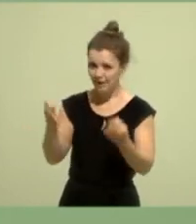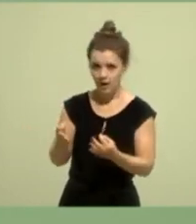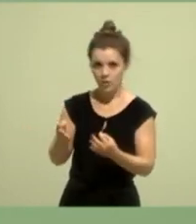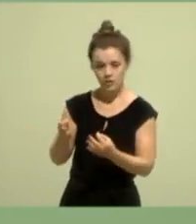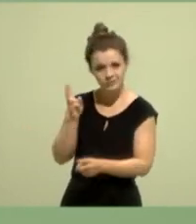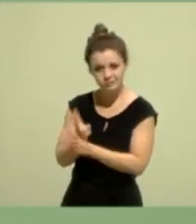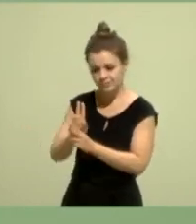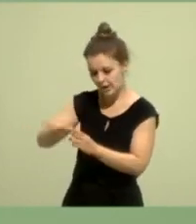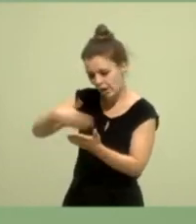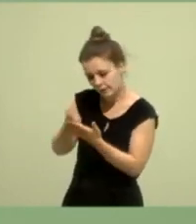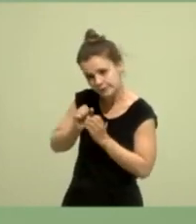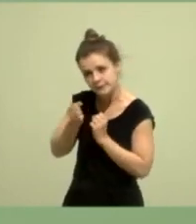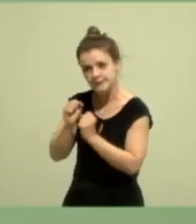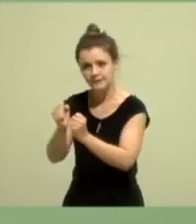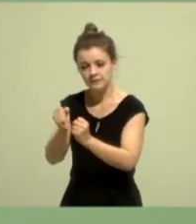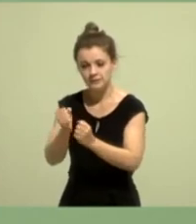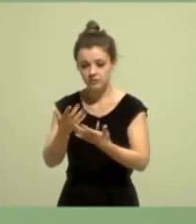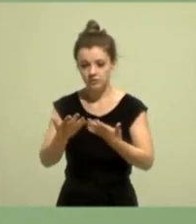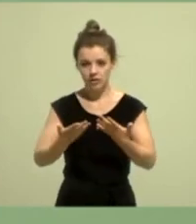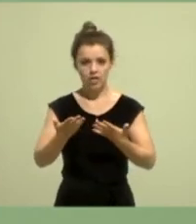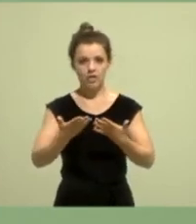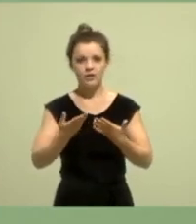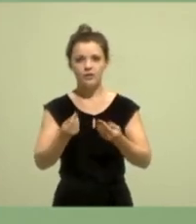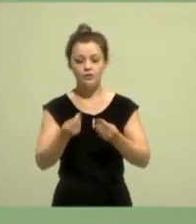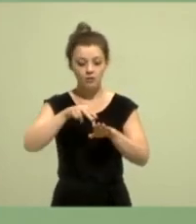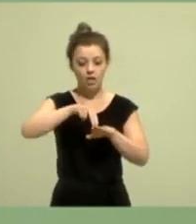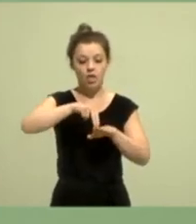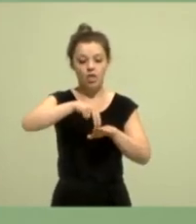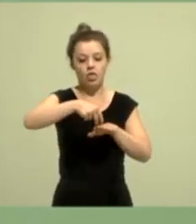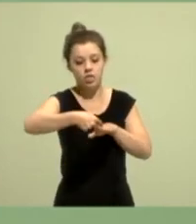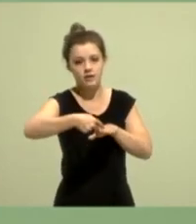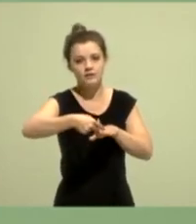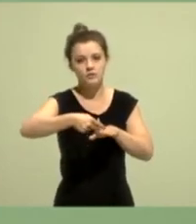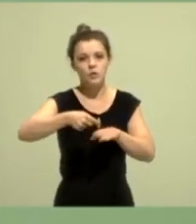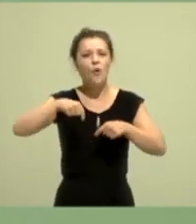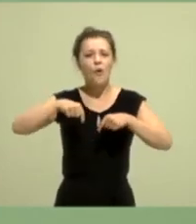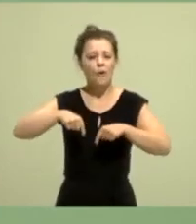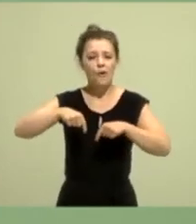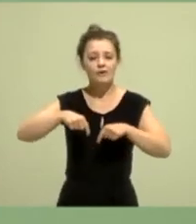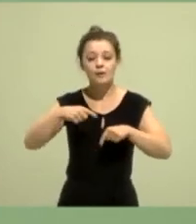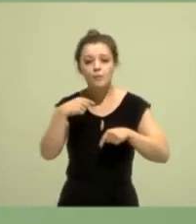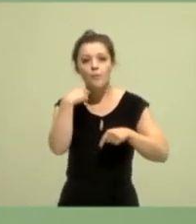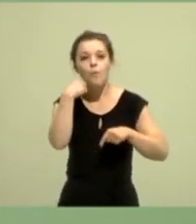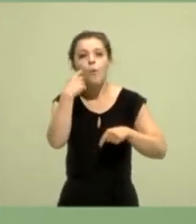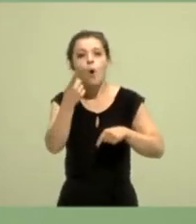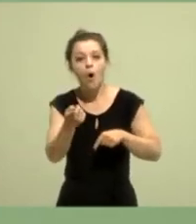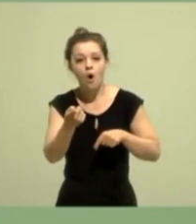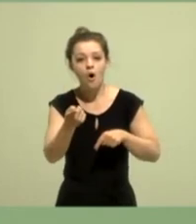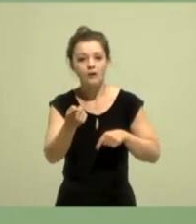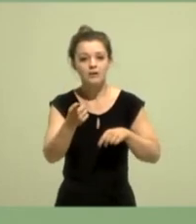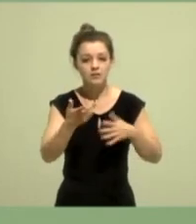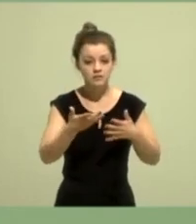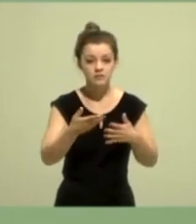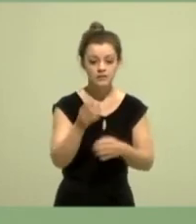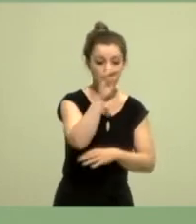Abgrund. Noch heute, also Sonntag nicht, aber Montag, graben sich häuserhohe Schaufeln durch die